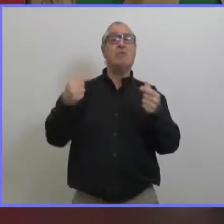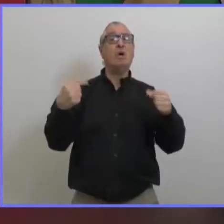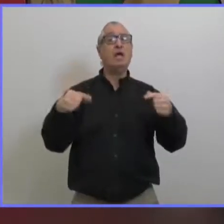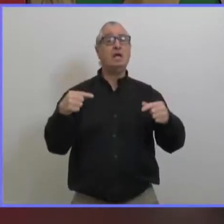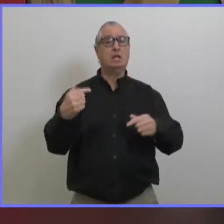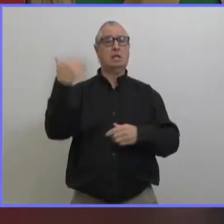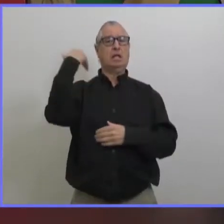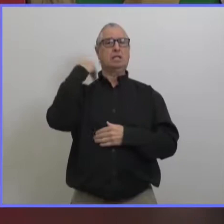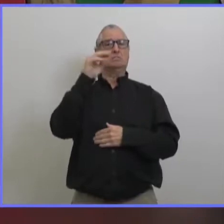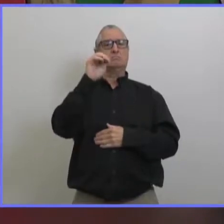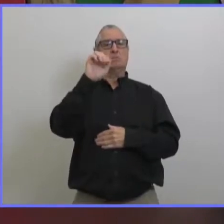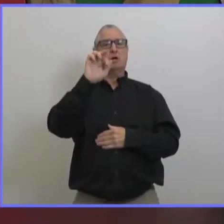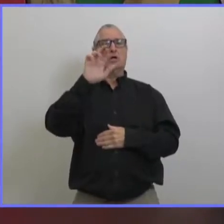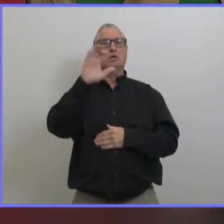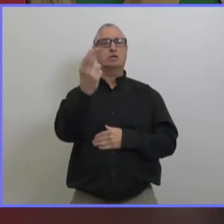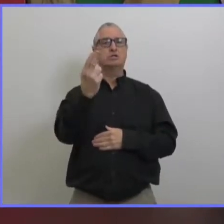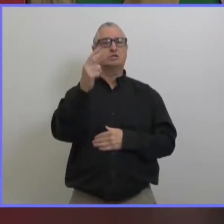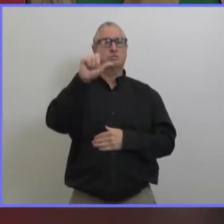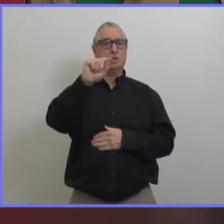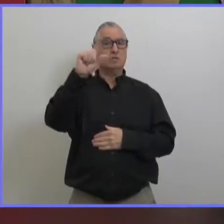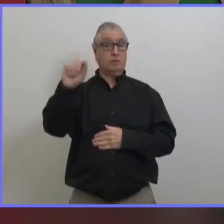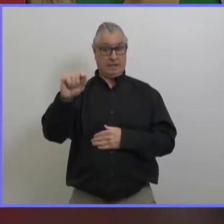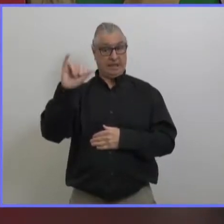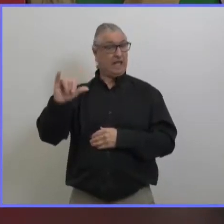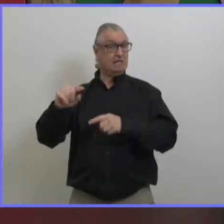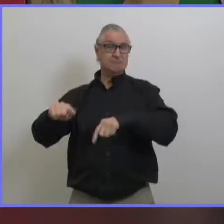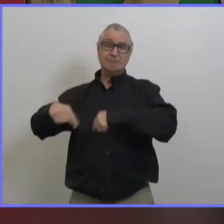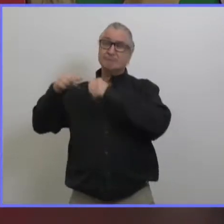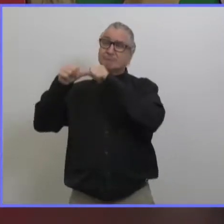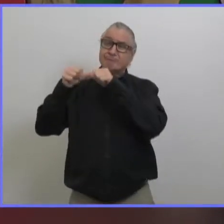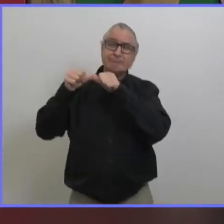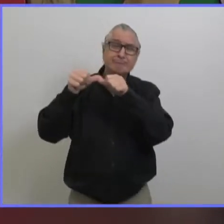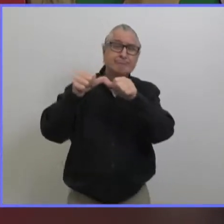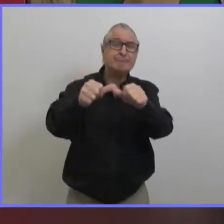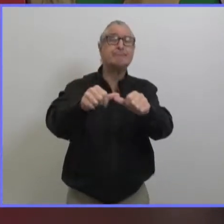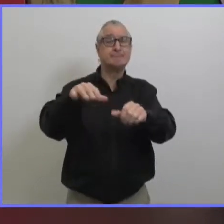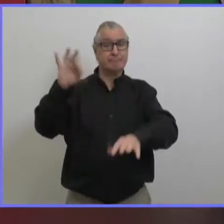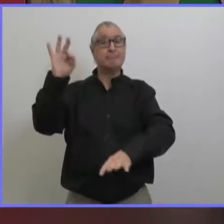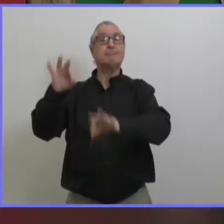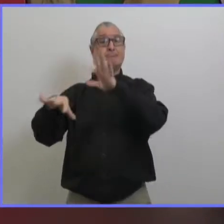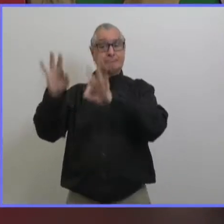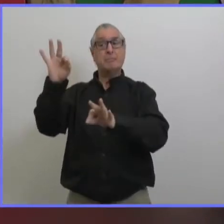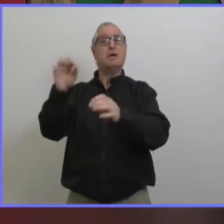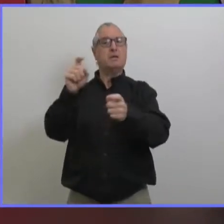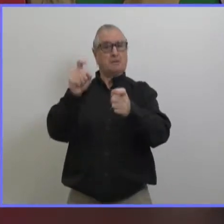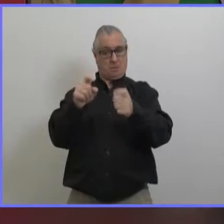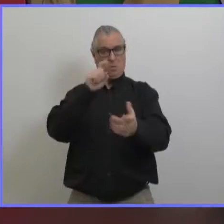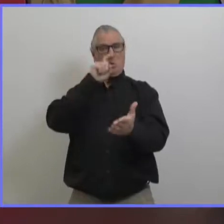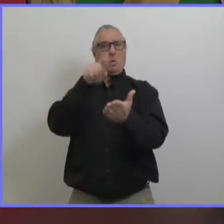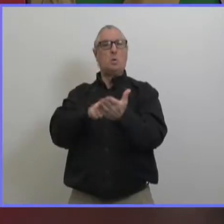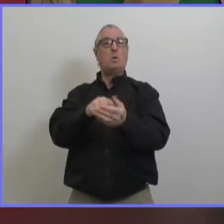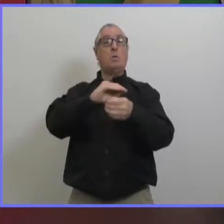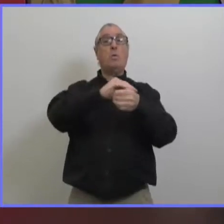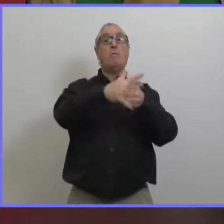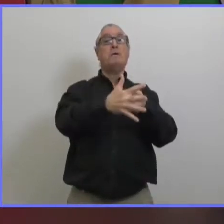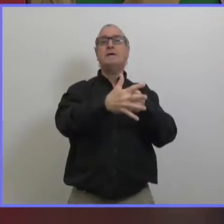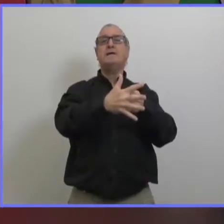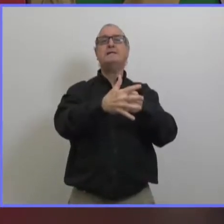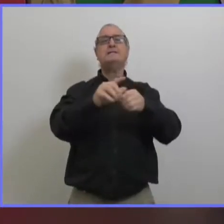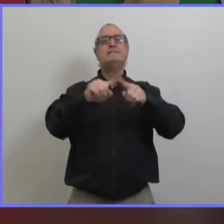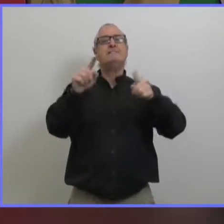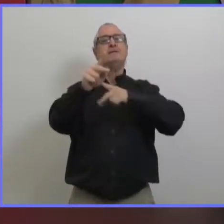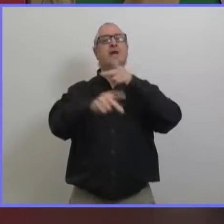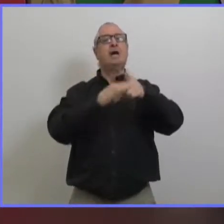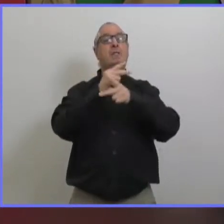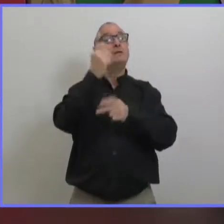avons identifié de nombreux variants et même certains variants qui sont uniques au manitoba nous avons seulement découvert un